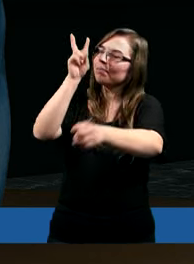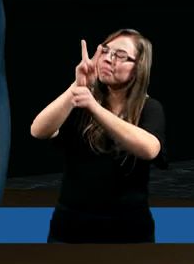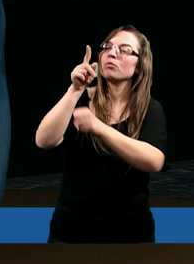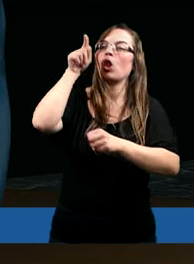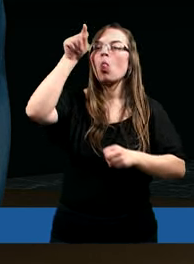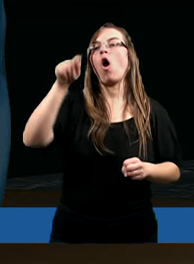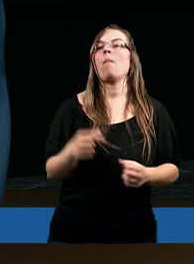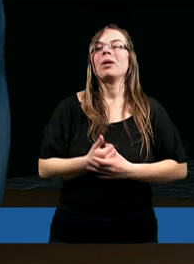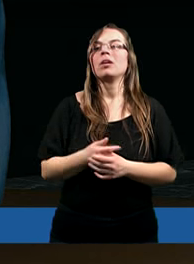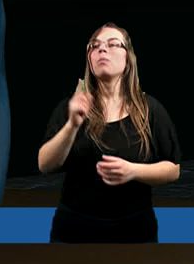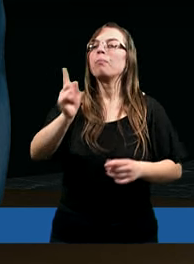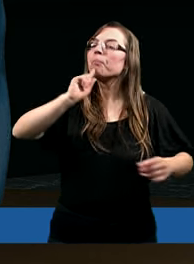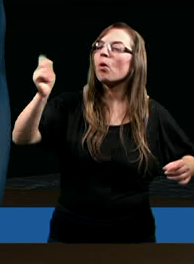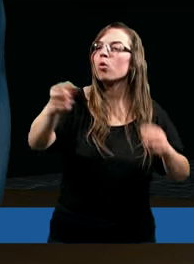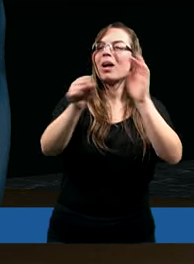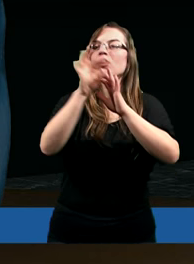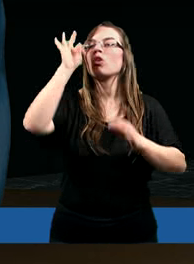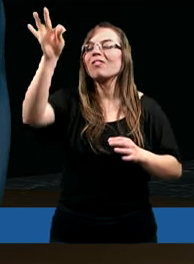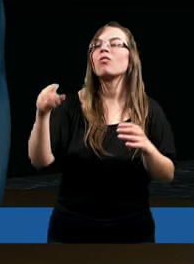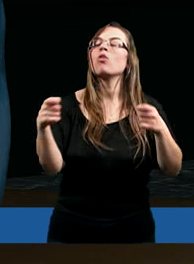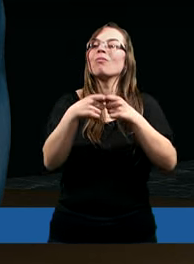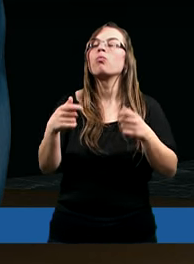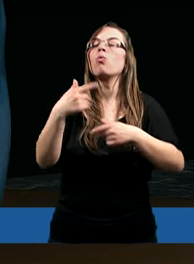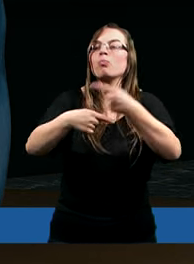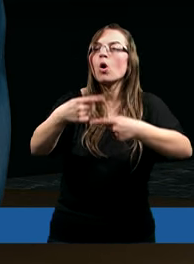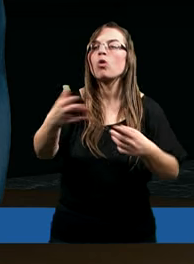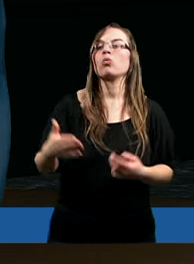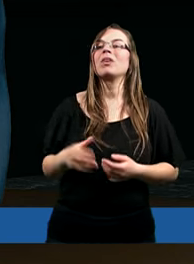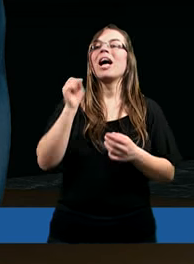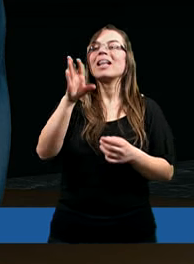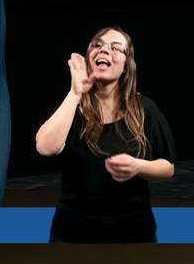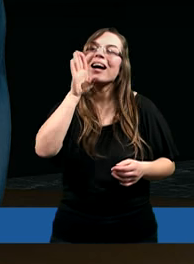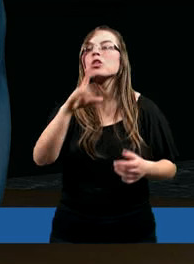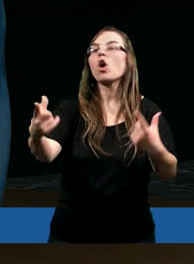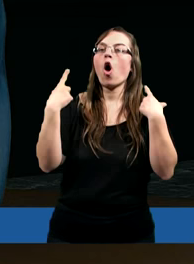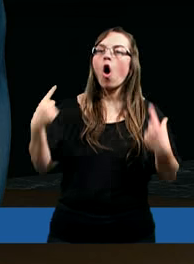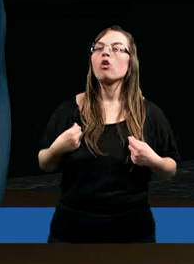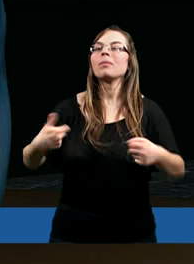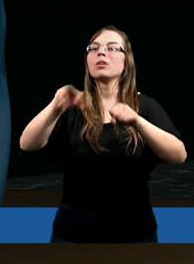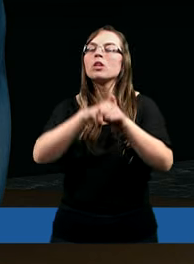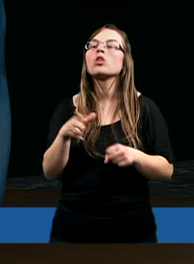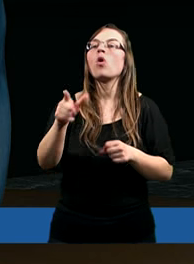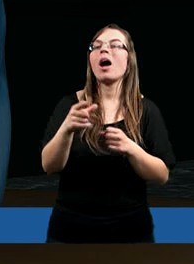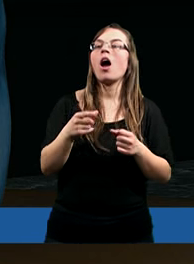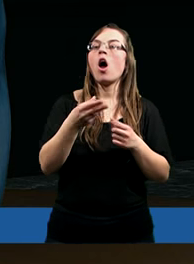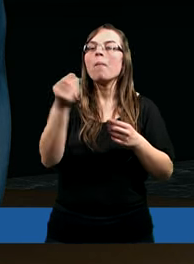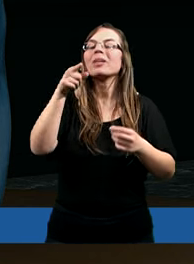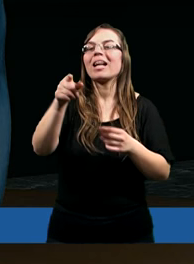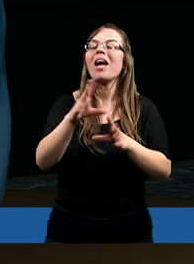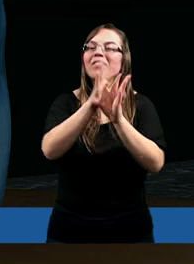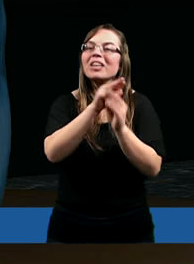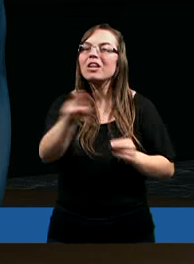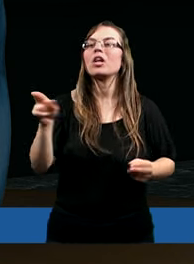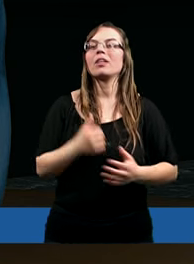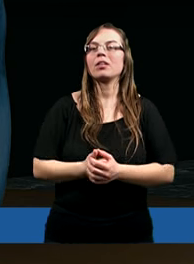posłańcem do swoich spółziomków, a także i osób, które pochodziły z